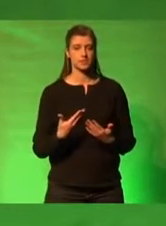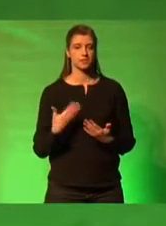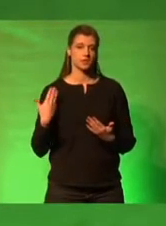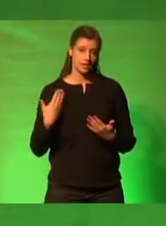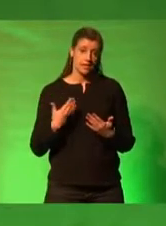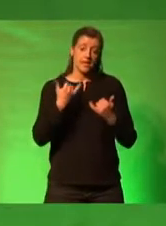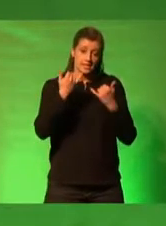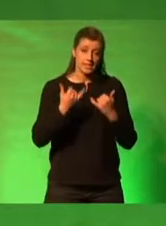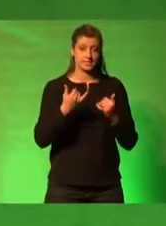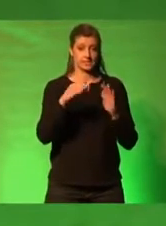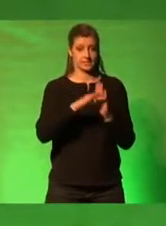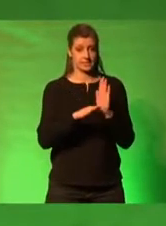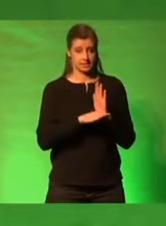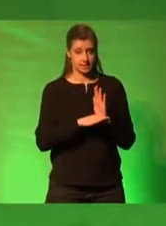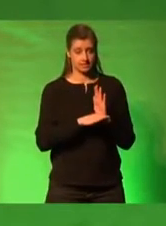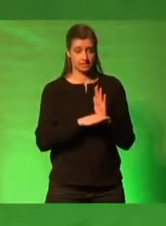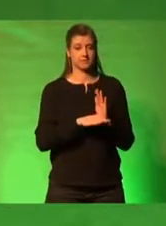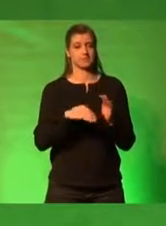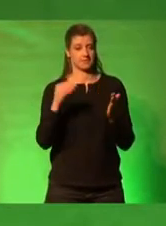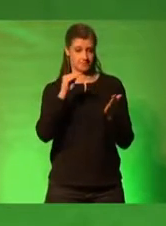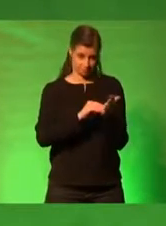gesetzt. Nein heißt Nein.